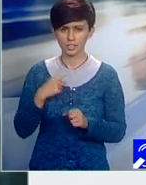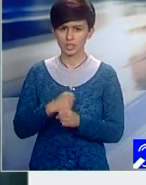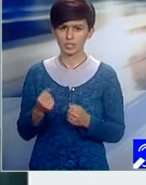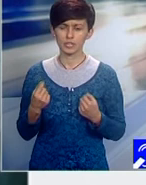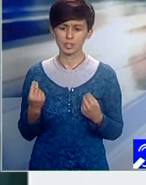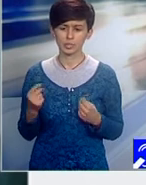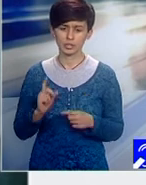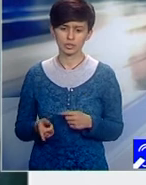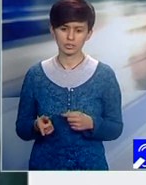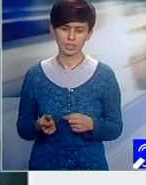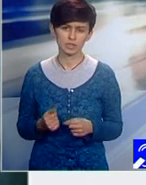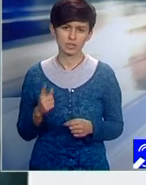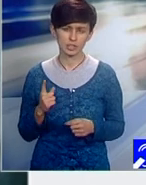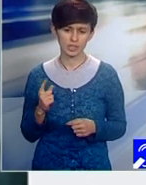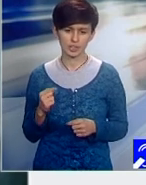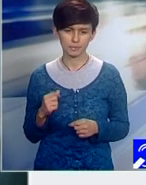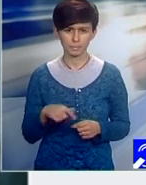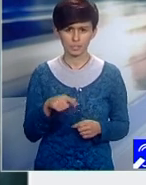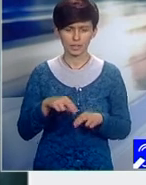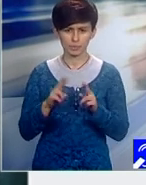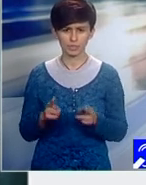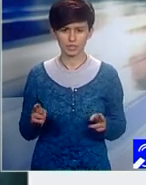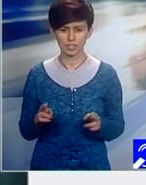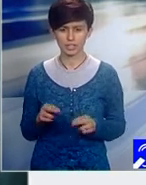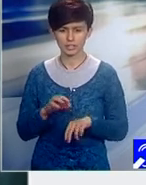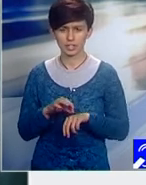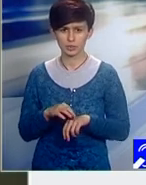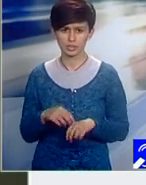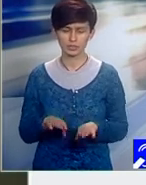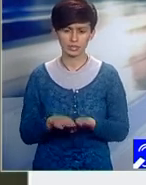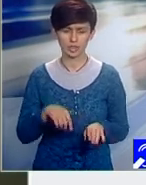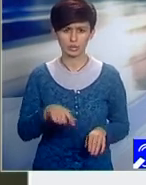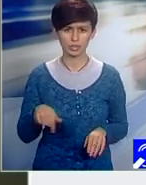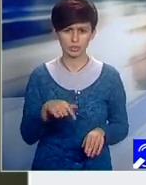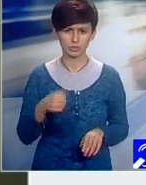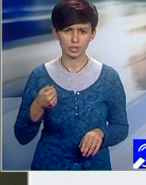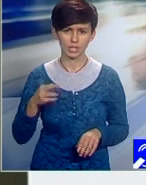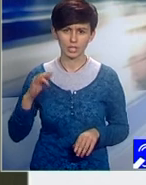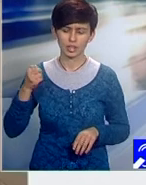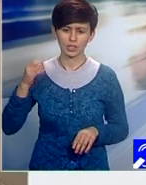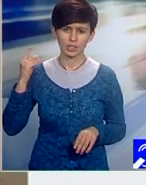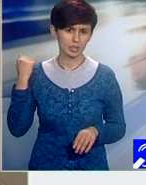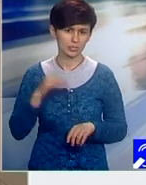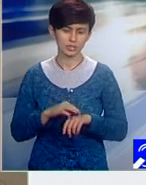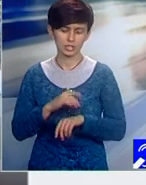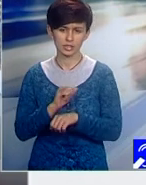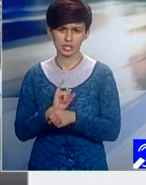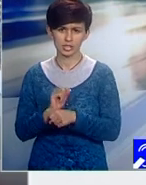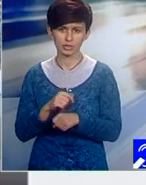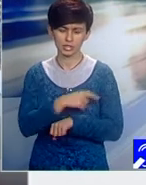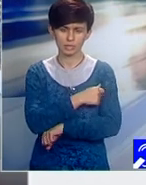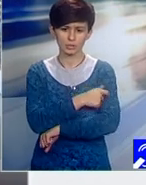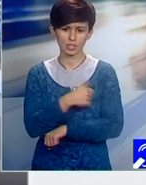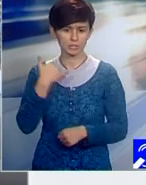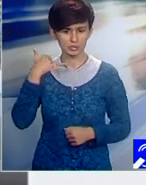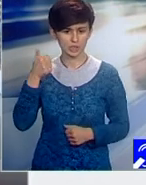directori de spitale și de direcție sanitare. Noi suntem o federație națională a medicilor, de exemplu, colegul nostru de la Arab a fost director de spital. Și m-a sunat ieri și zice, Victor,